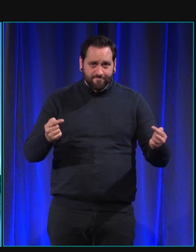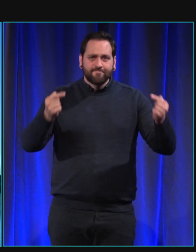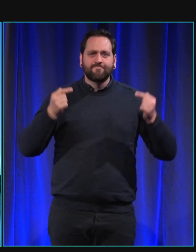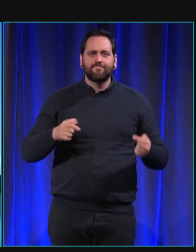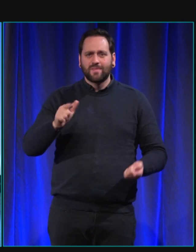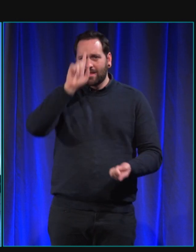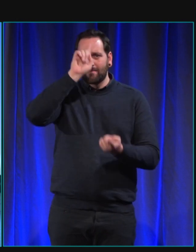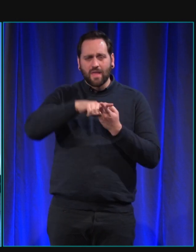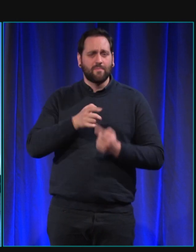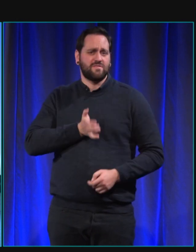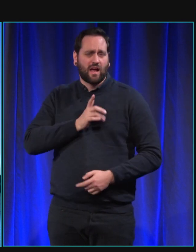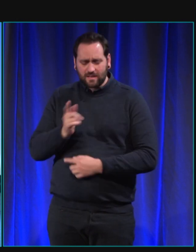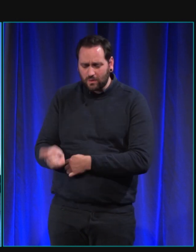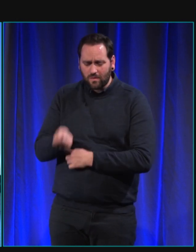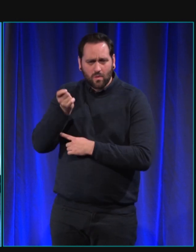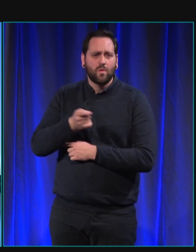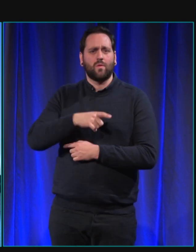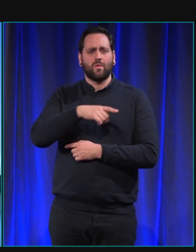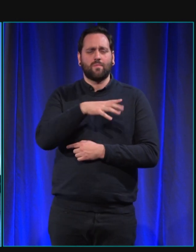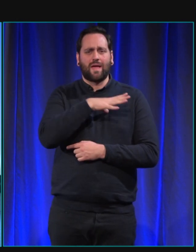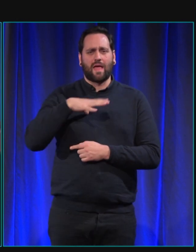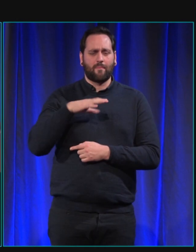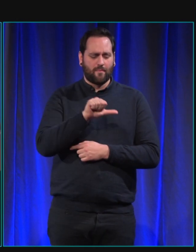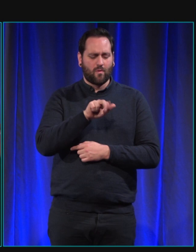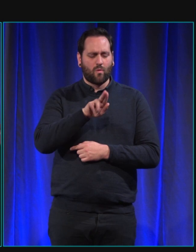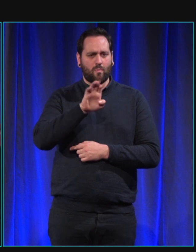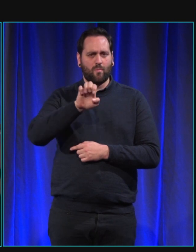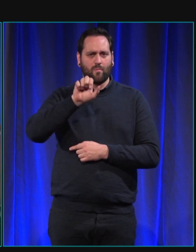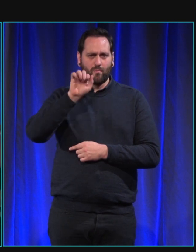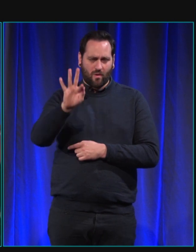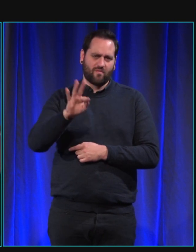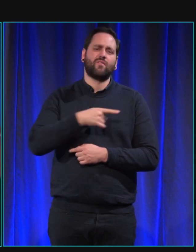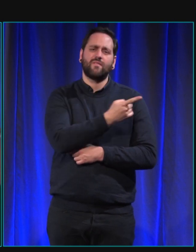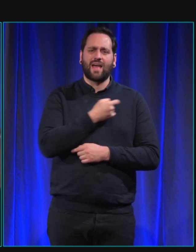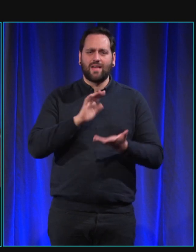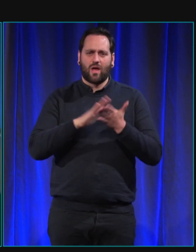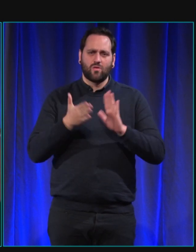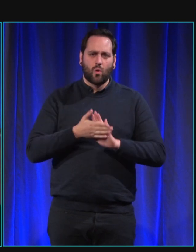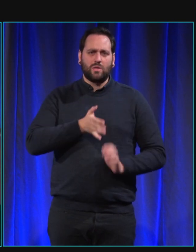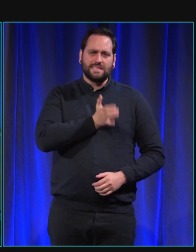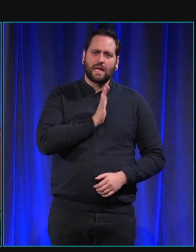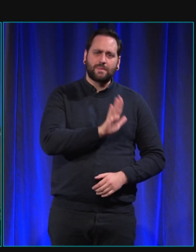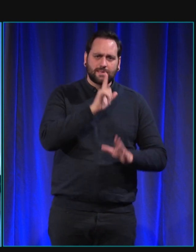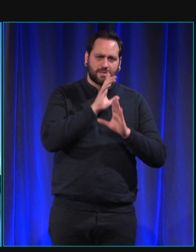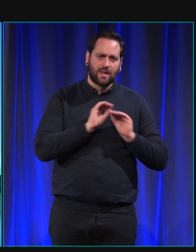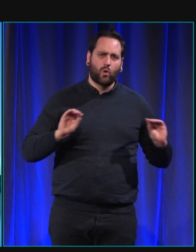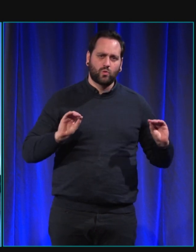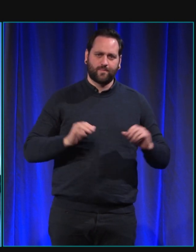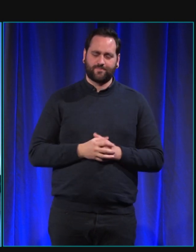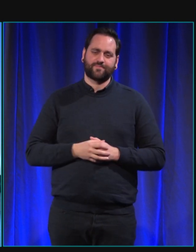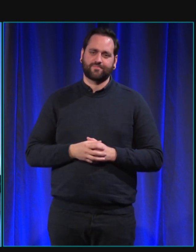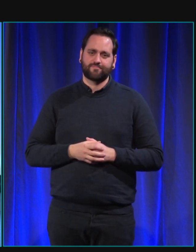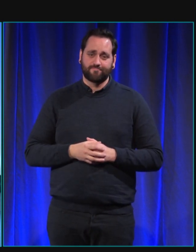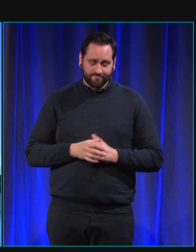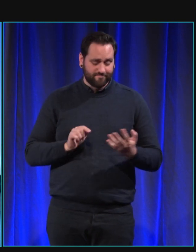Léa Aubeuf de l'association Les chiens du silence. puis après, nous aurons deux témoignages de bénéficiaires de ces